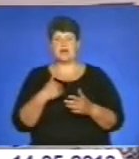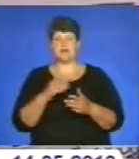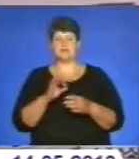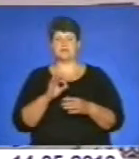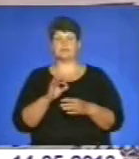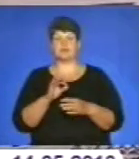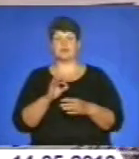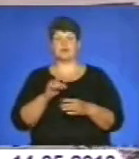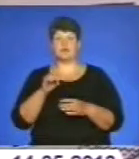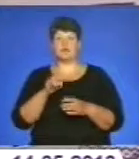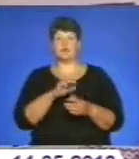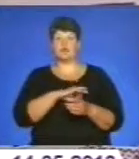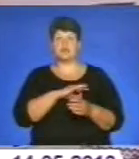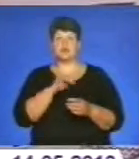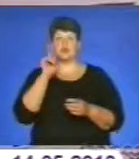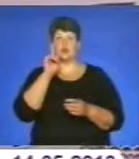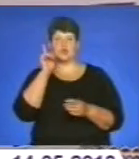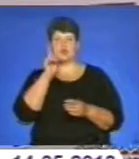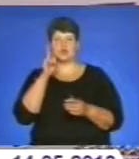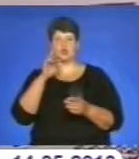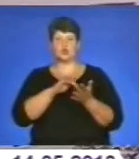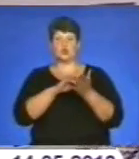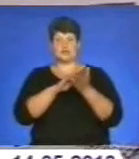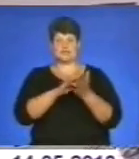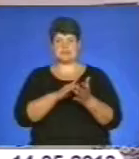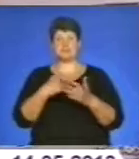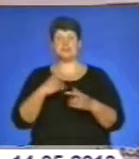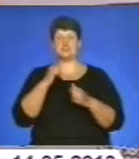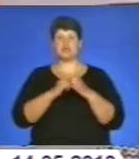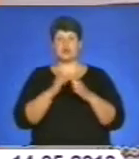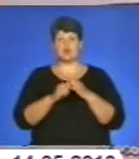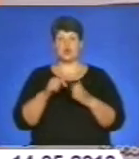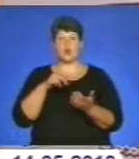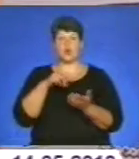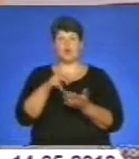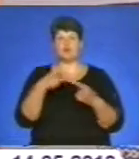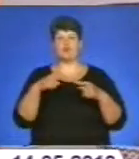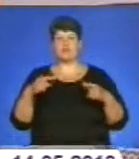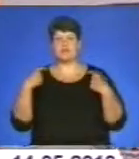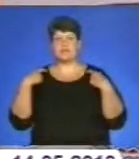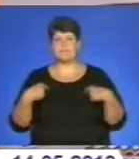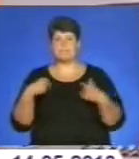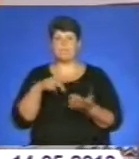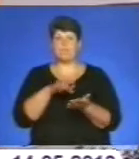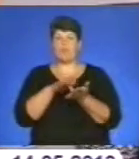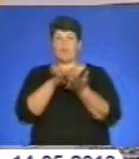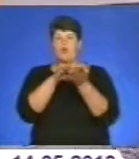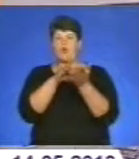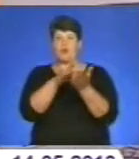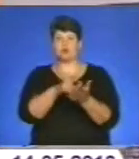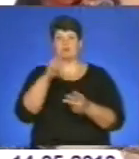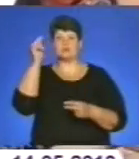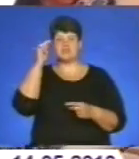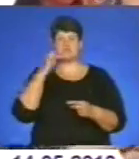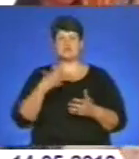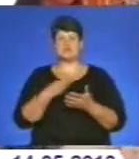туристи, краєзнаті». Ми досить часто ходимо у різні походи та екскурсії та вивчаємо свій рібний